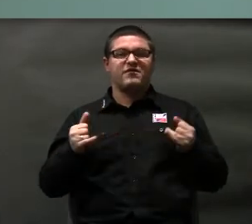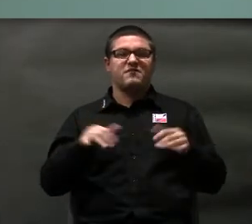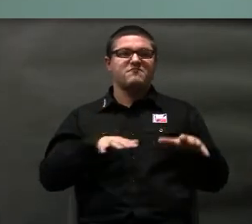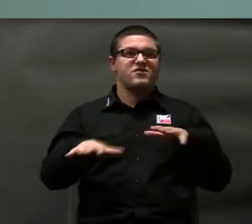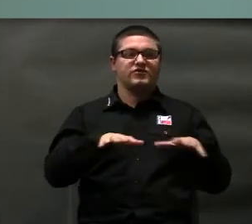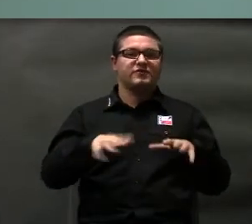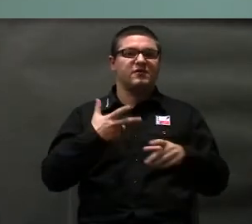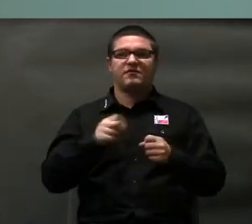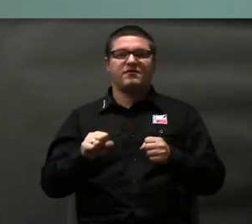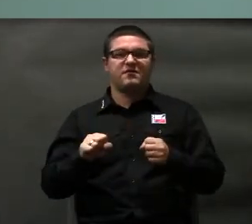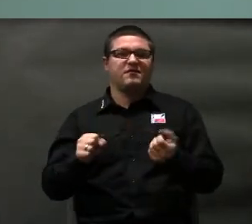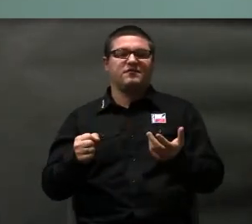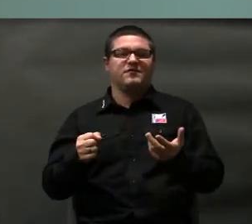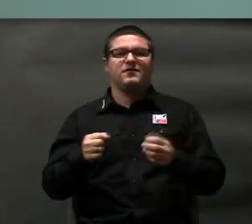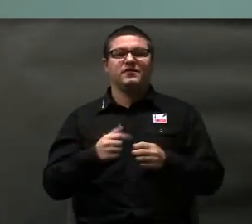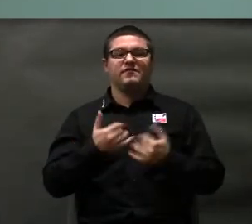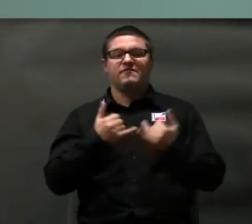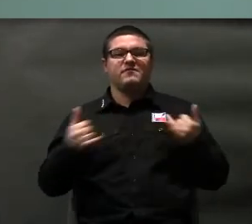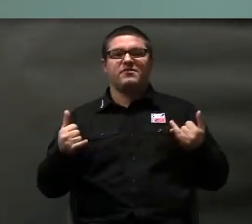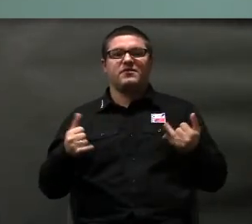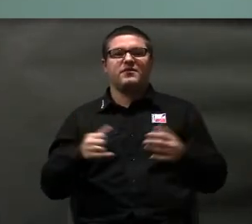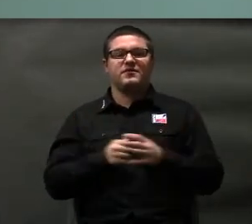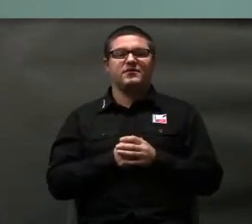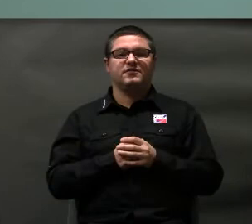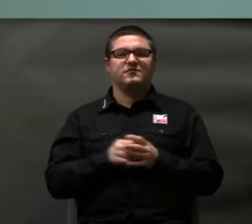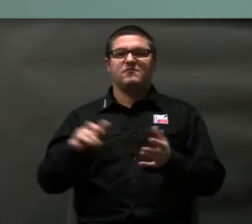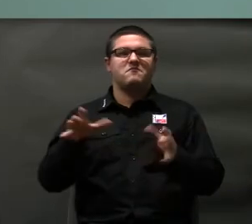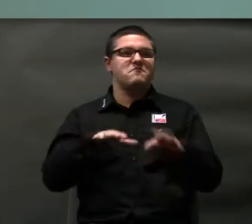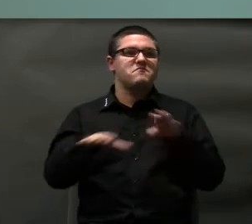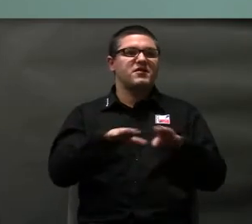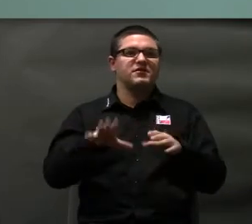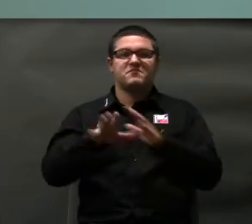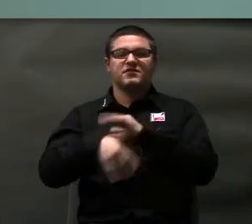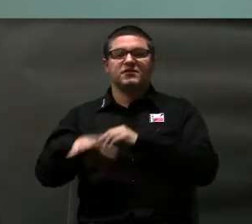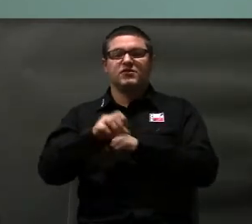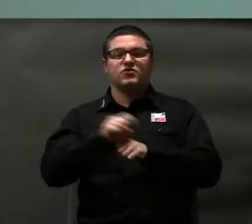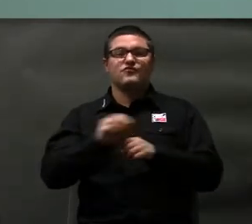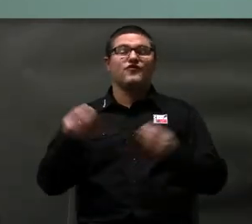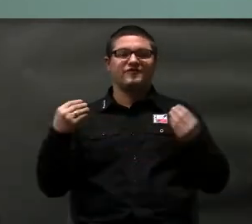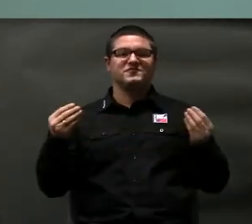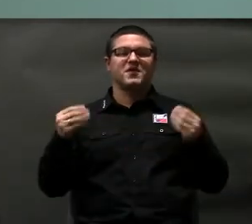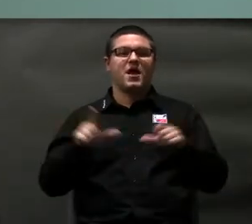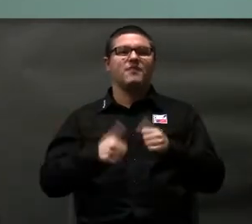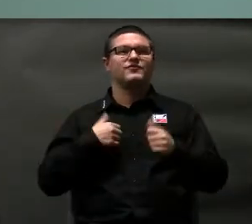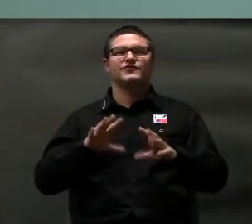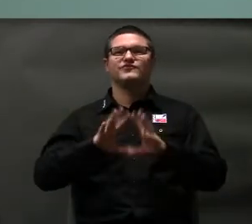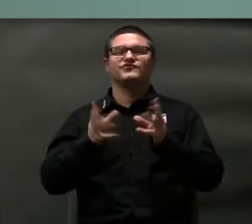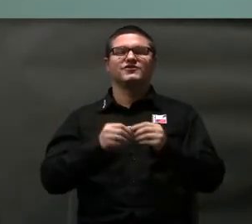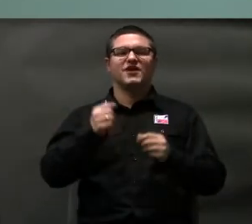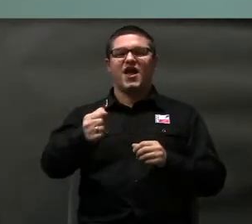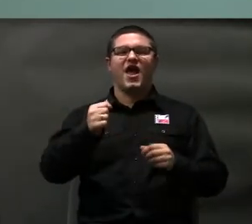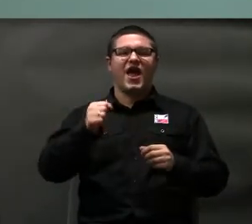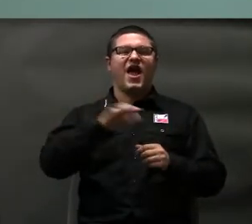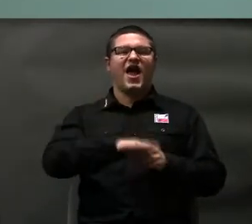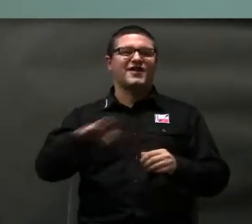miejscowościach, ani w żadnych konkretnych lokalizacjach w tych miejscowościach. To byłoby idealne, gdyby oni wszyscy byli w tym Radomiu, no